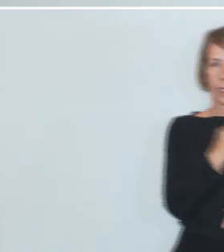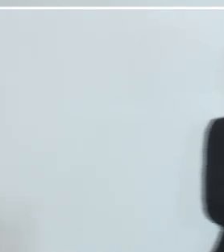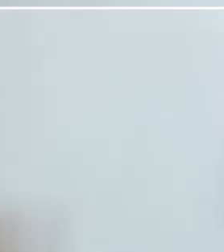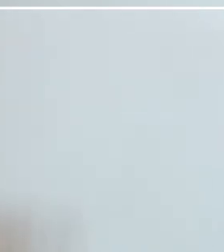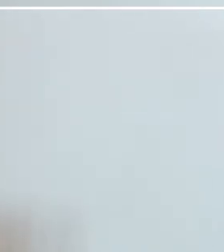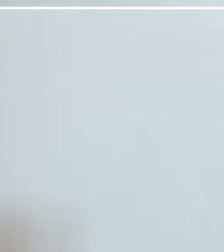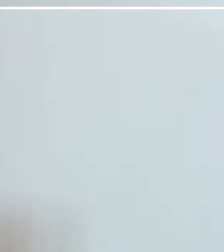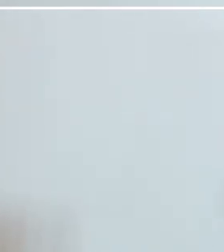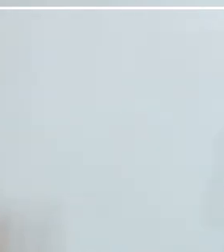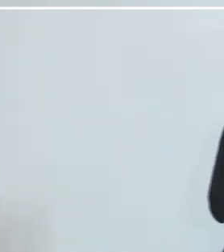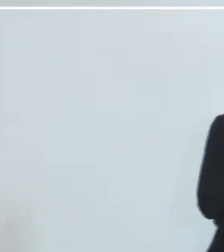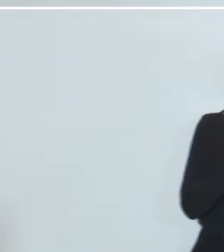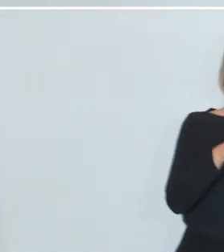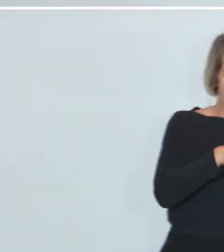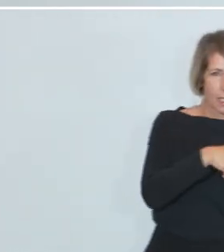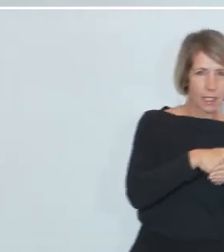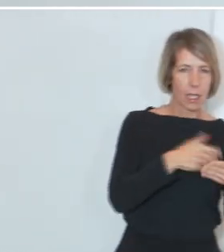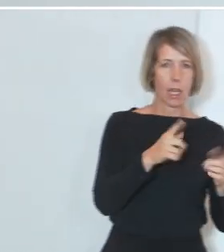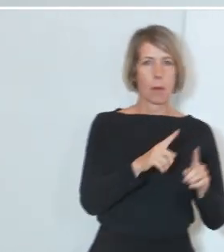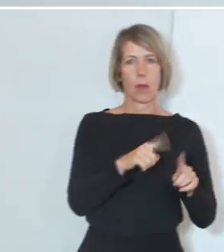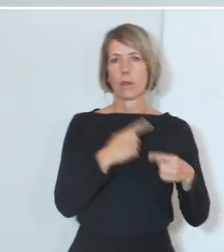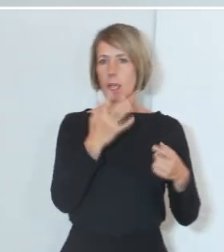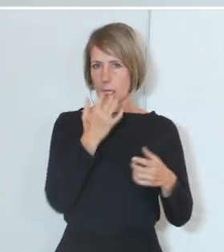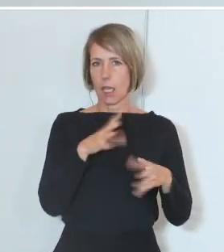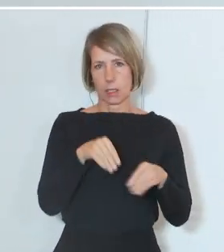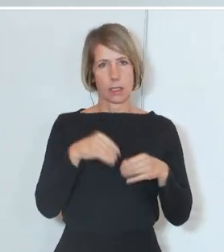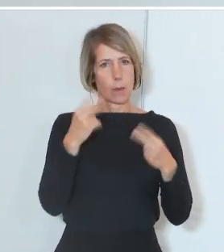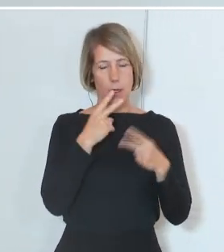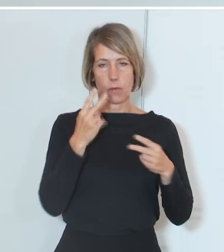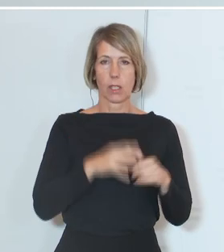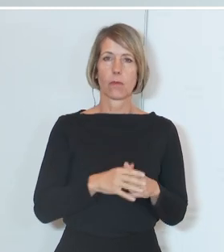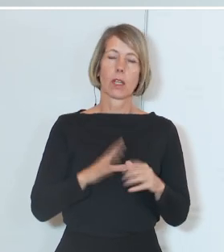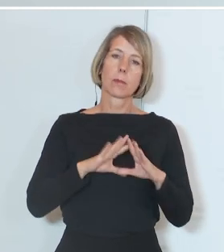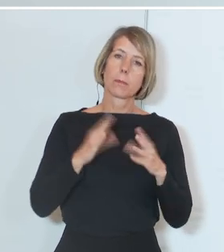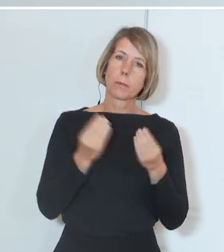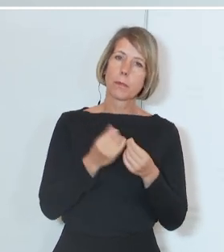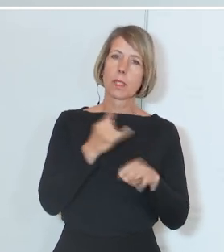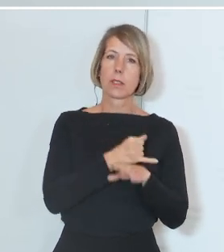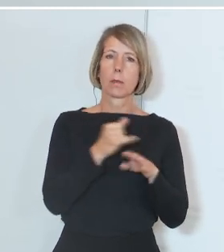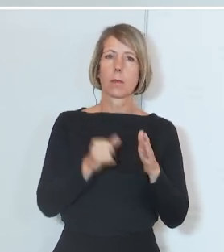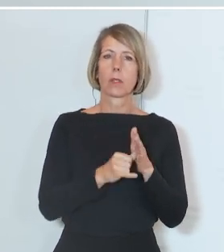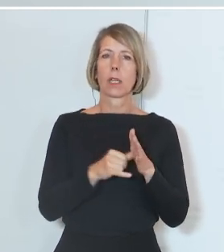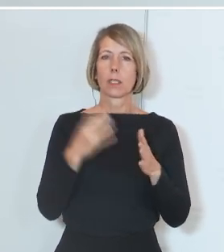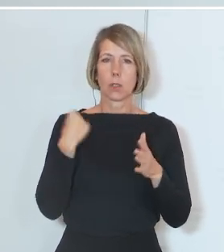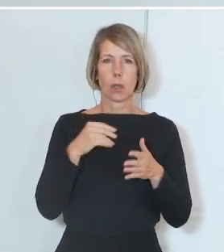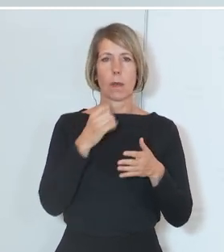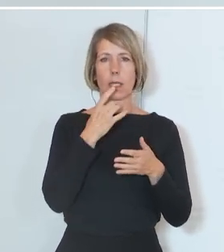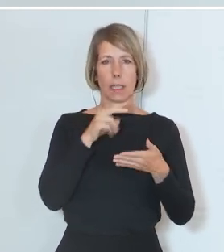Intention. Wir nehmen sie aber auf jeden Fall ernst und werden deshalb das Gesamtprojekt der Lehrpläne jetzt sehr sorgfältig sichten.